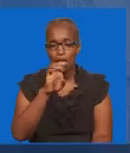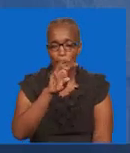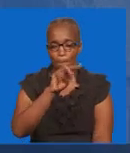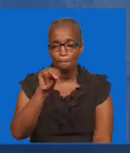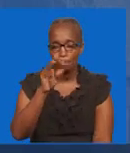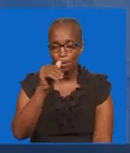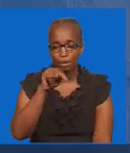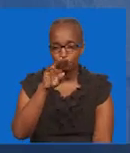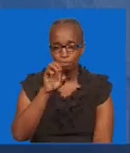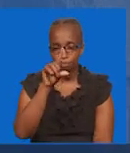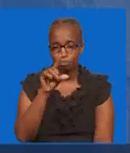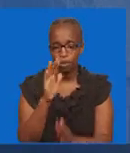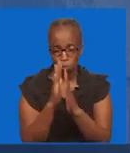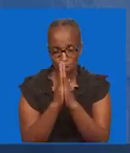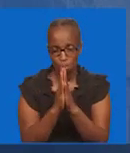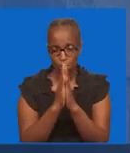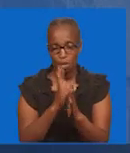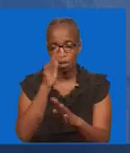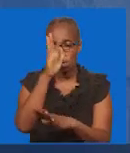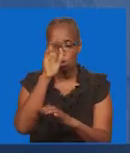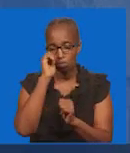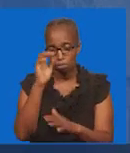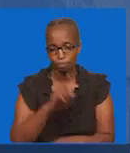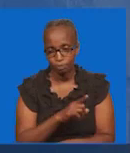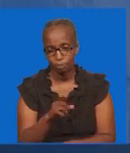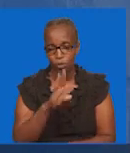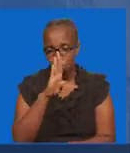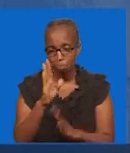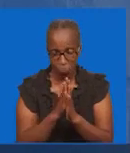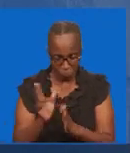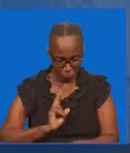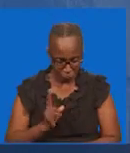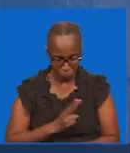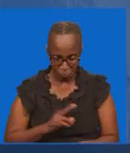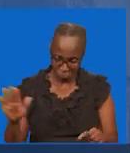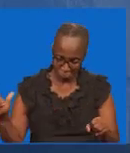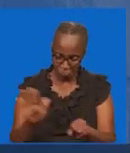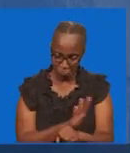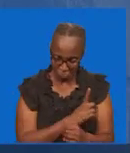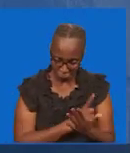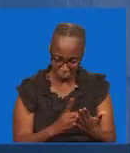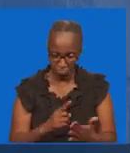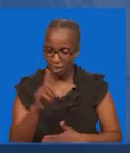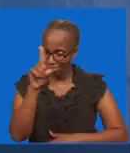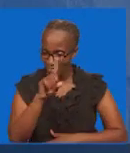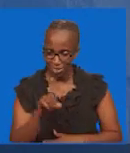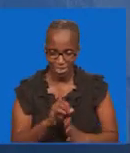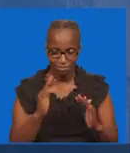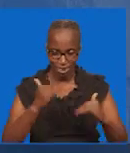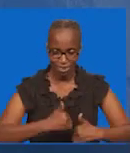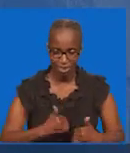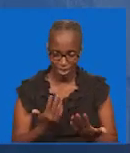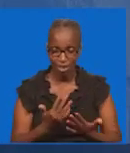Kukubariki Mungu Wakuhoneme Mayake Umekuwa Pamuja Nasi Yowiki Yote Ukweza Kuchoka Ukawani Mbaraka Kuetu